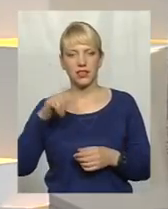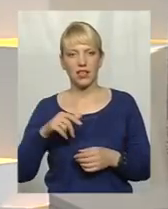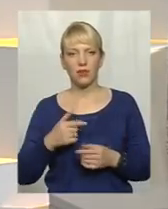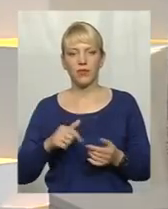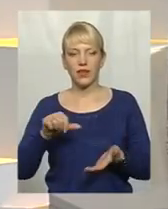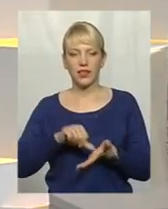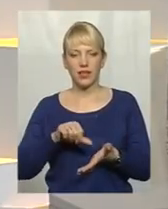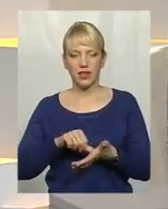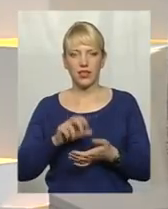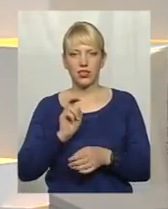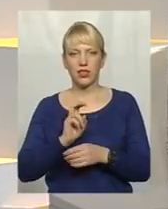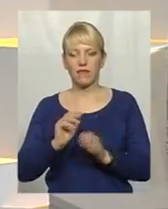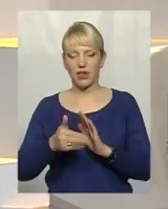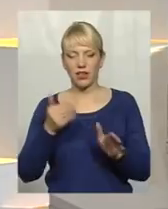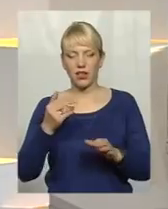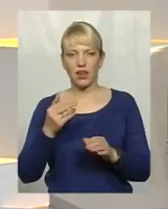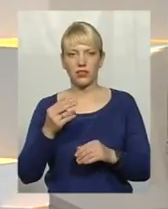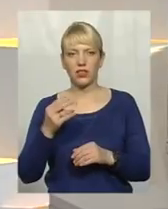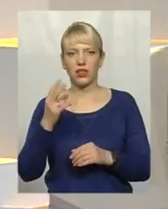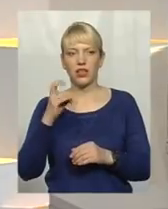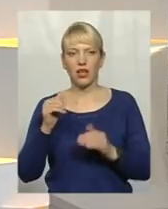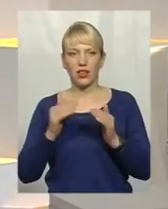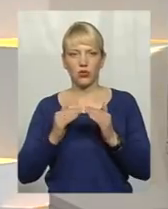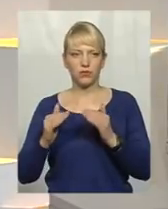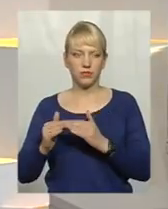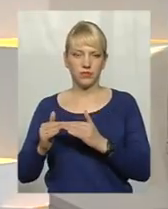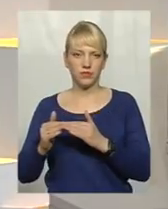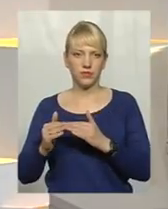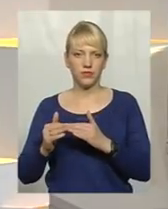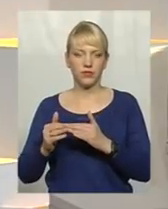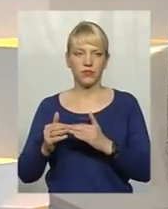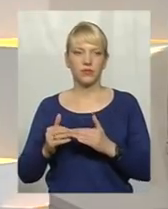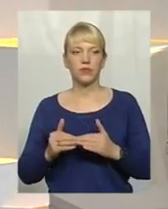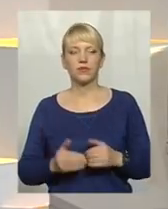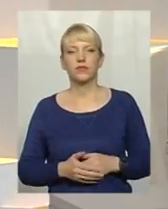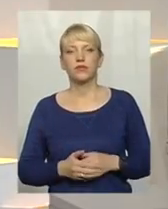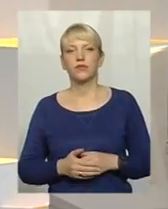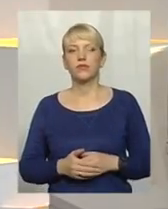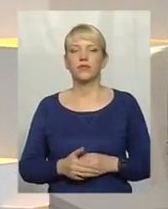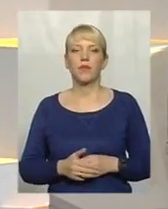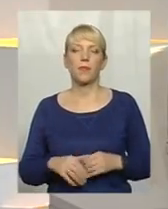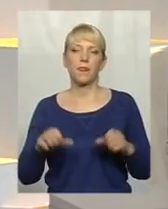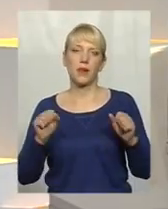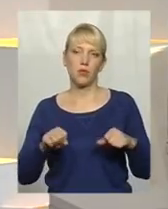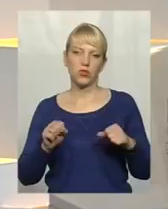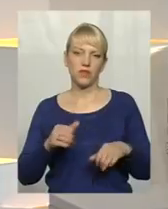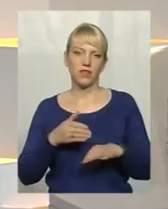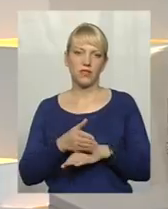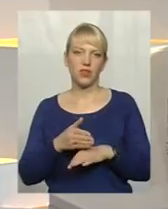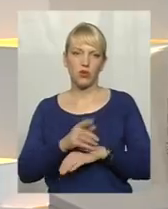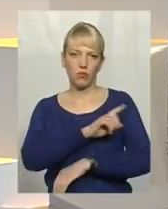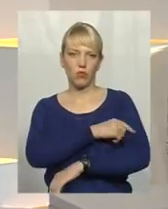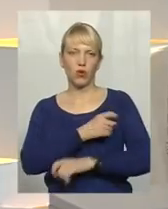дільничий педіатр викликає дільничих педіатрів додому, до пацієнтів, і можливе відвідування у